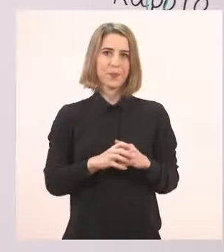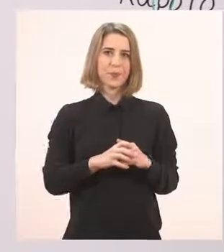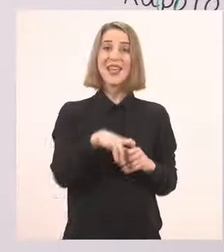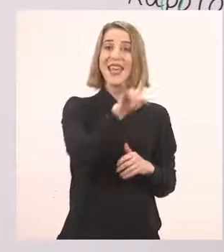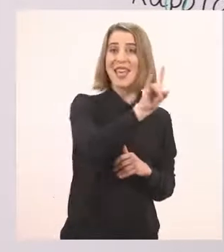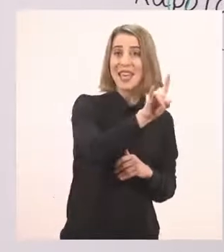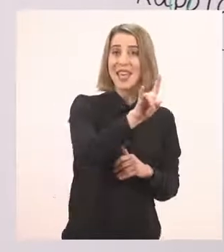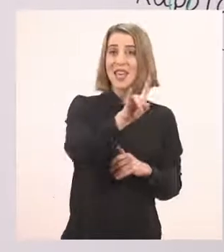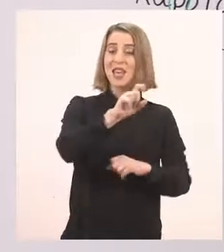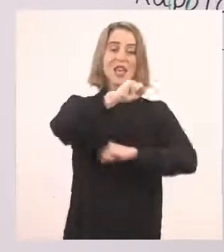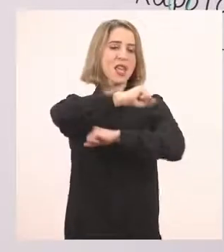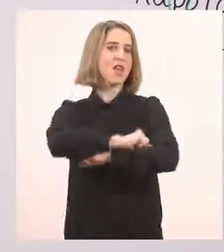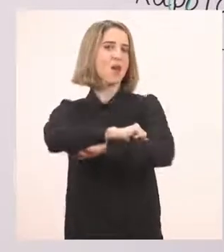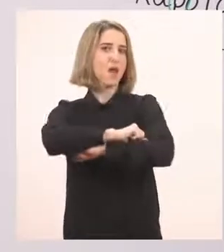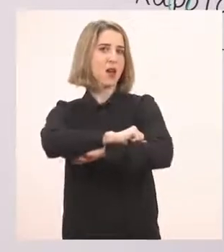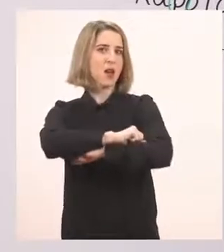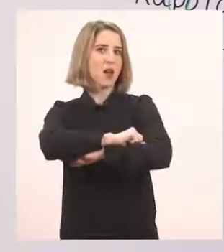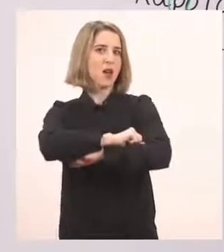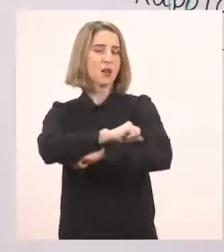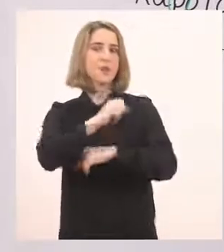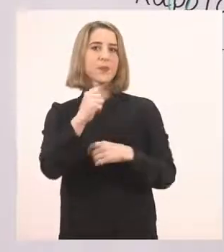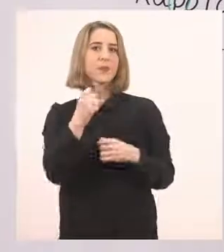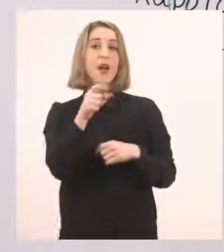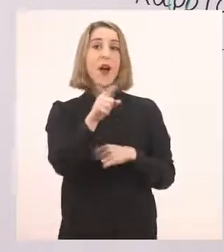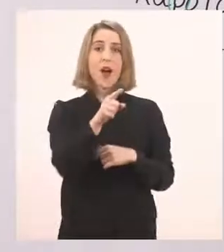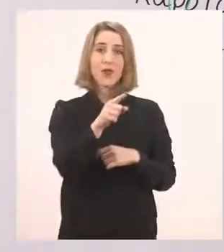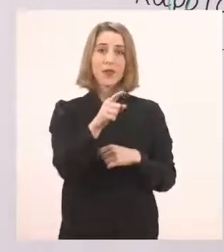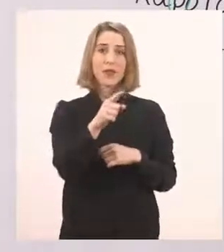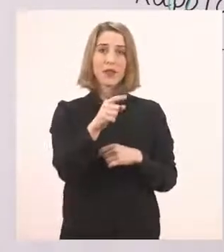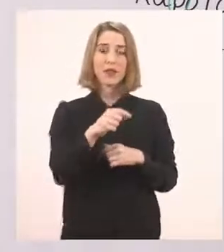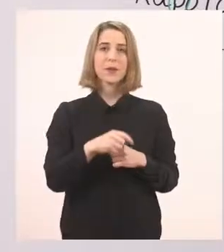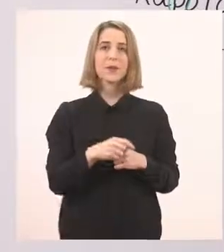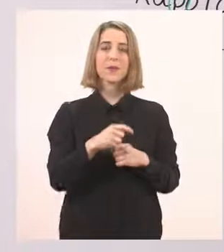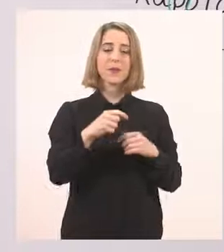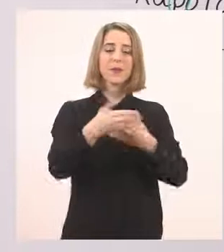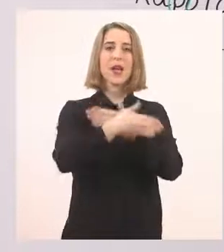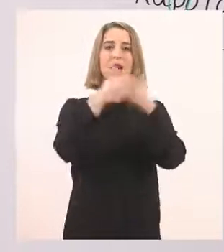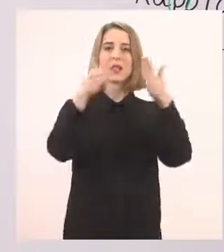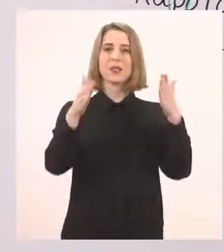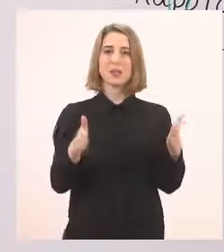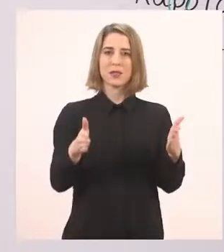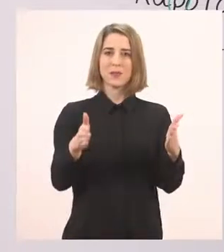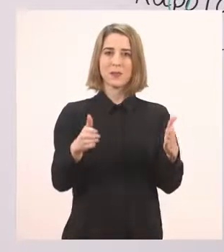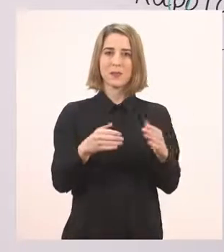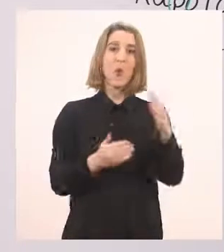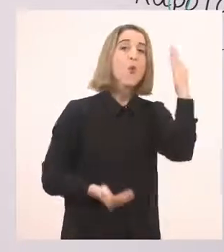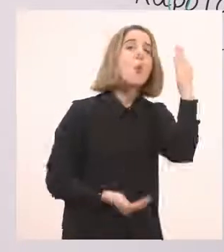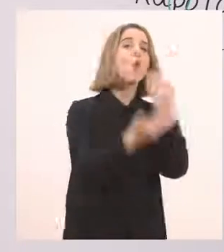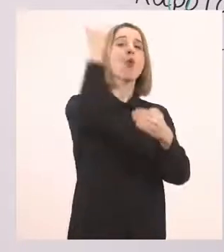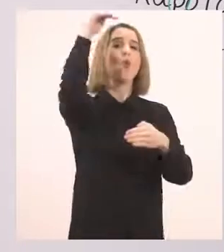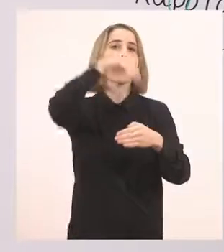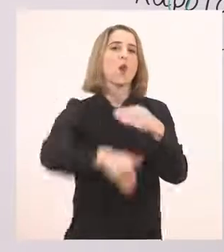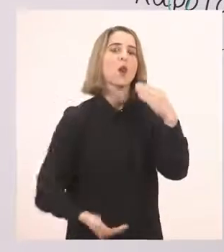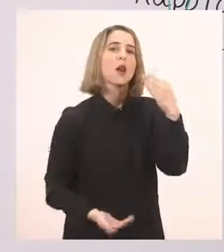Ιωάννα. Ούτε εδώ. Είμαι στην τάξη μου. Ούτε εδώ έχουμε κανένα. Όλη μέρα